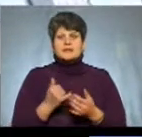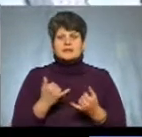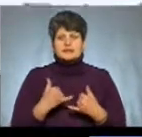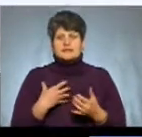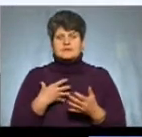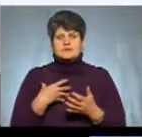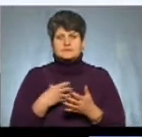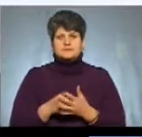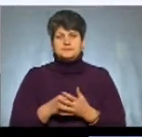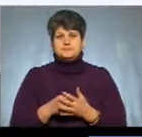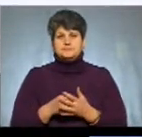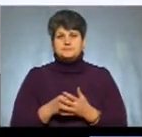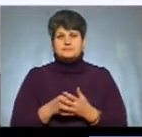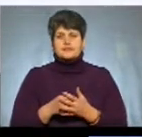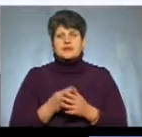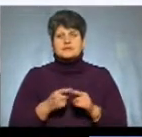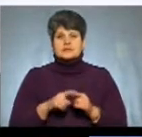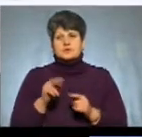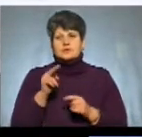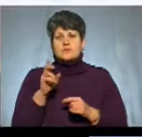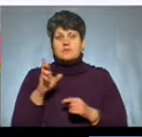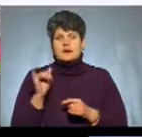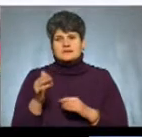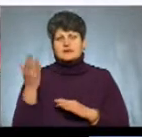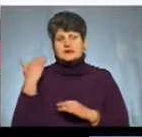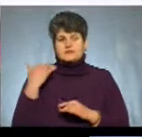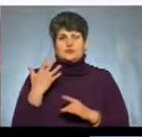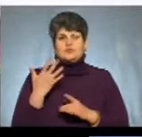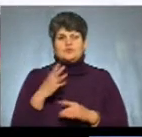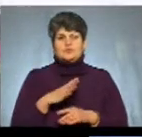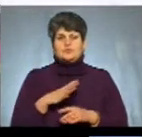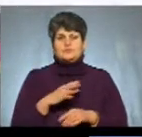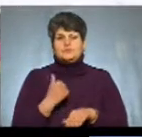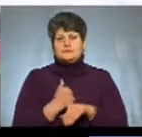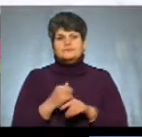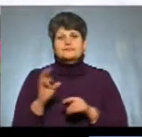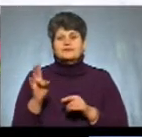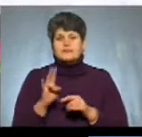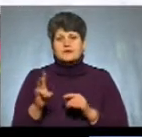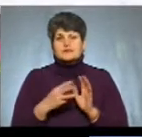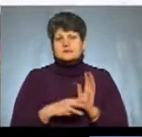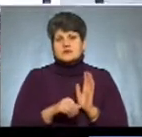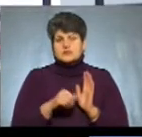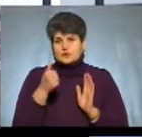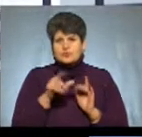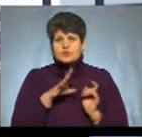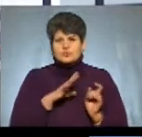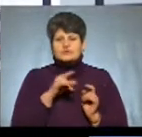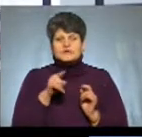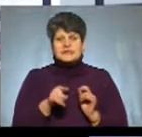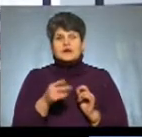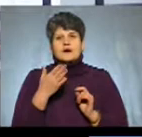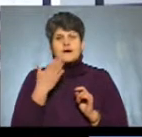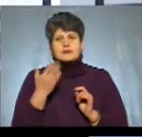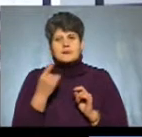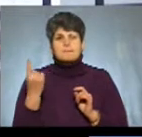розумом. А це Петро Бас, він колишній староста цієї церкви. Чоловікові 86 років, він був одним із агітаторів під